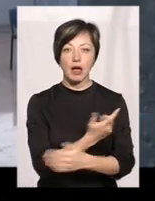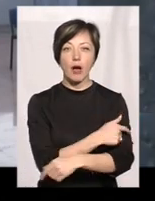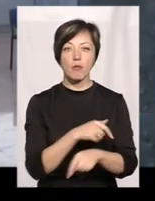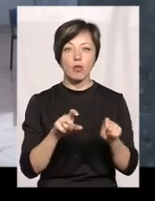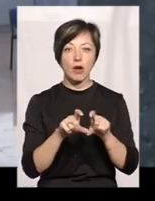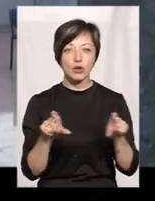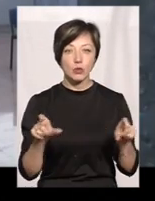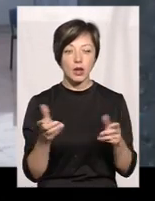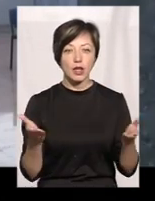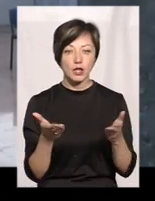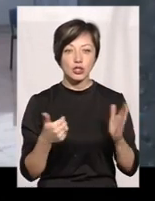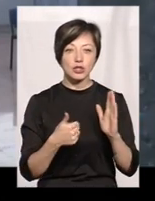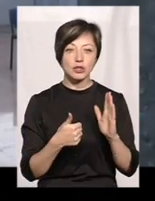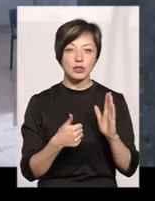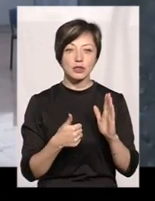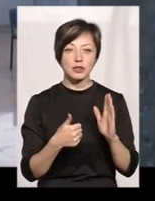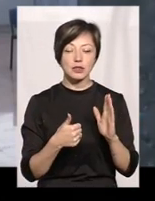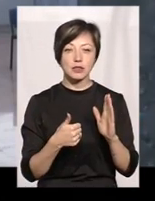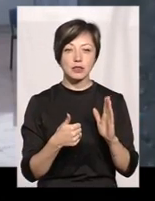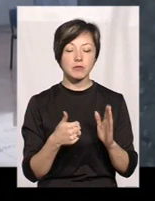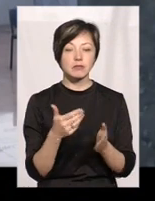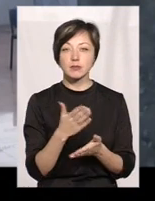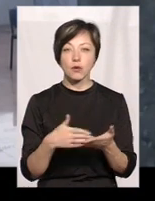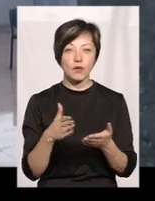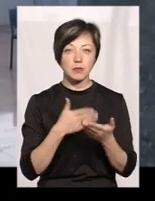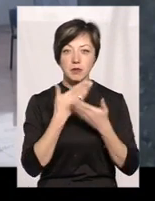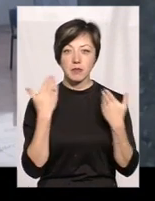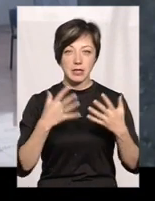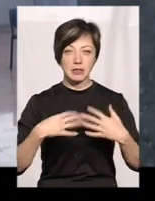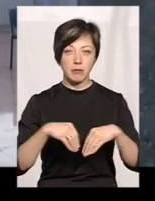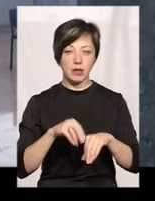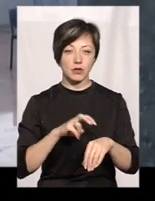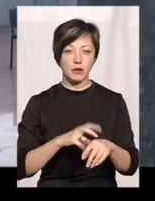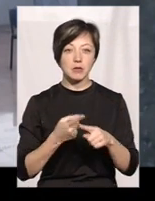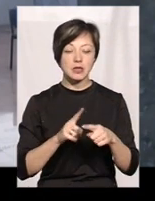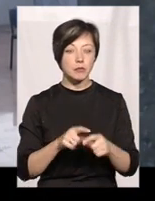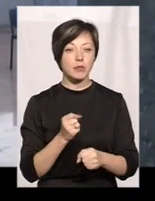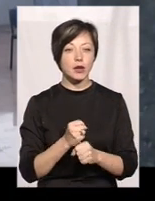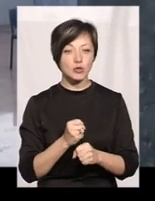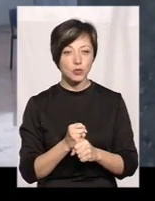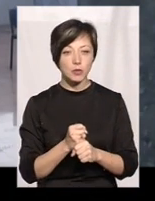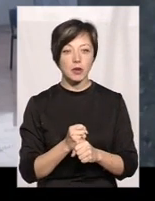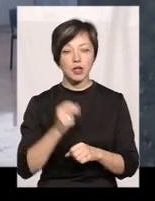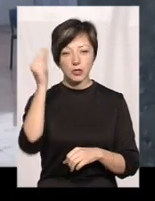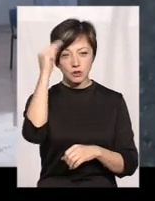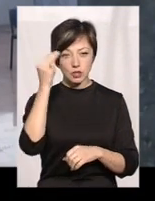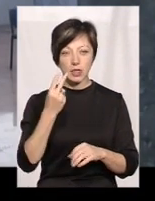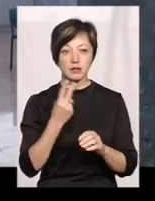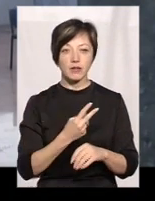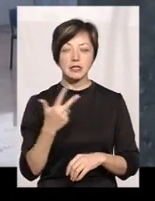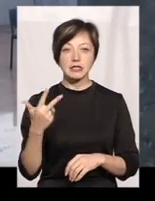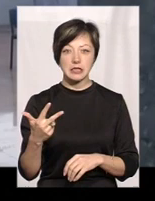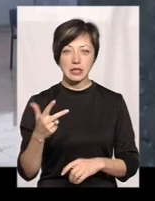які практично не мають сімейного лікаря. Ми над цим працюємо. Навчаються зараз 23